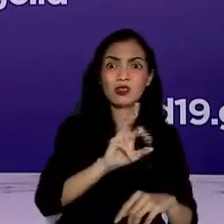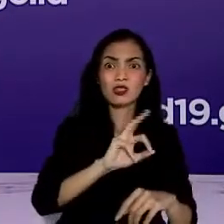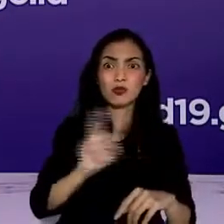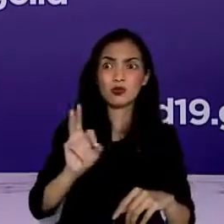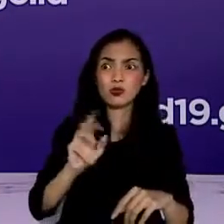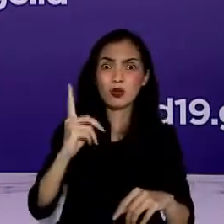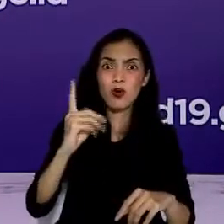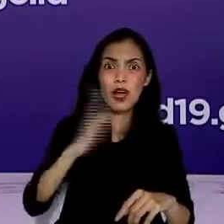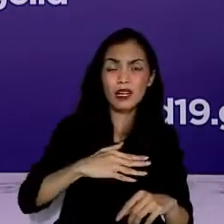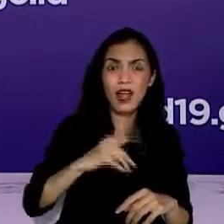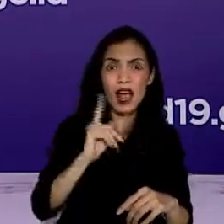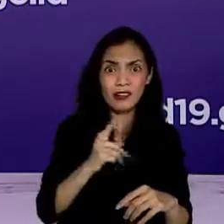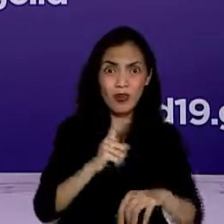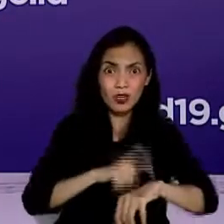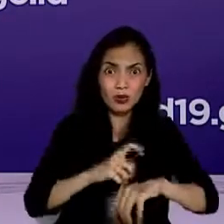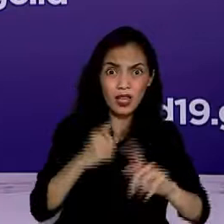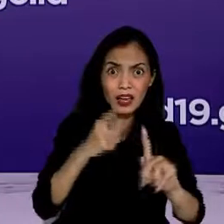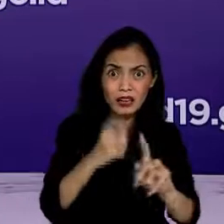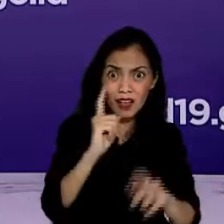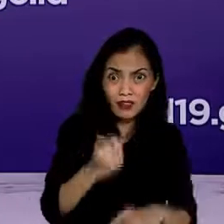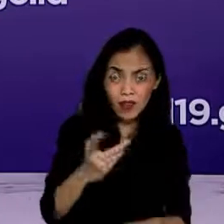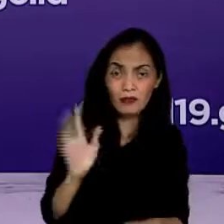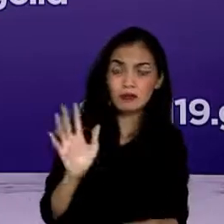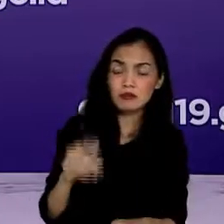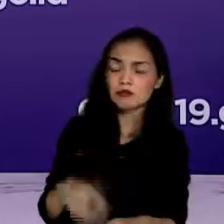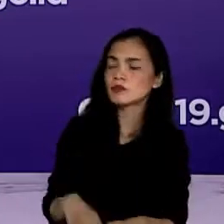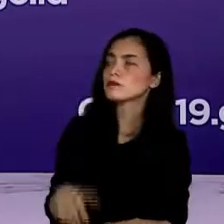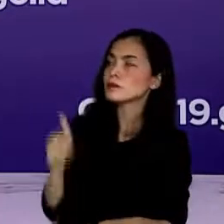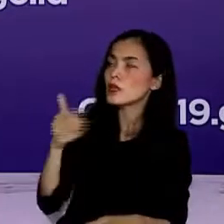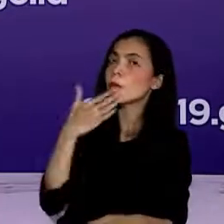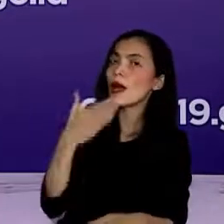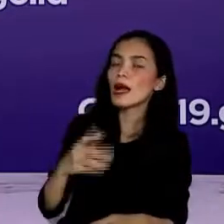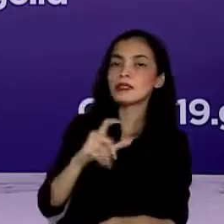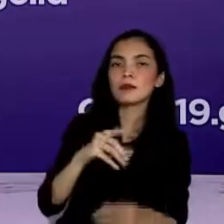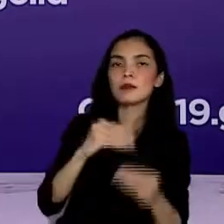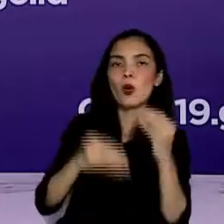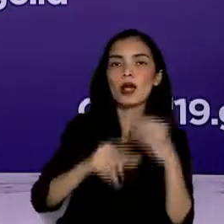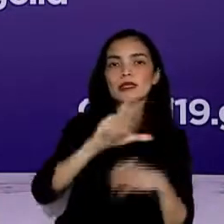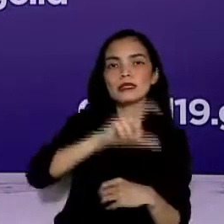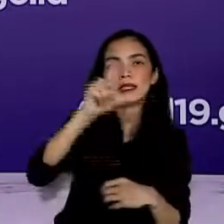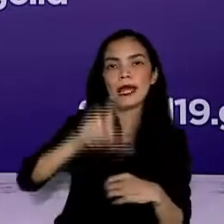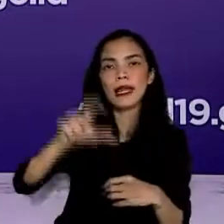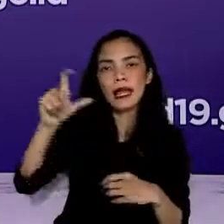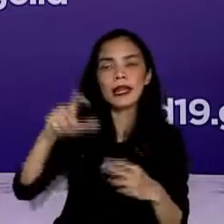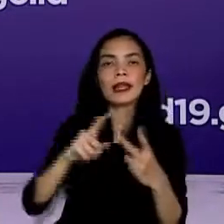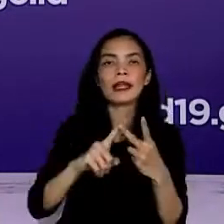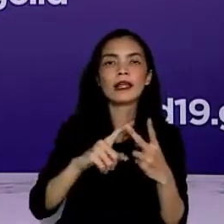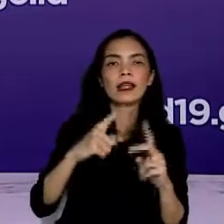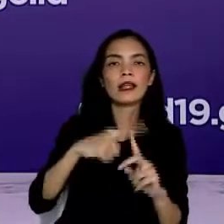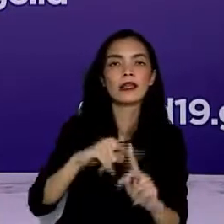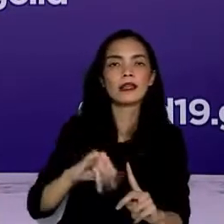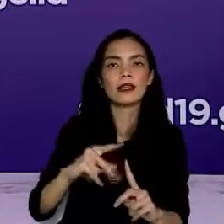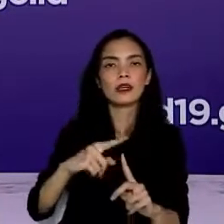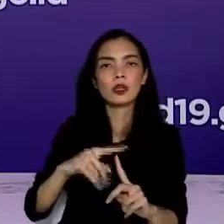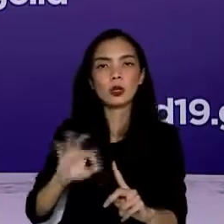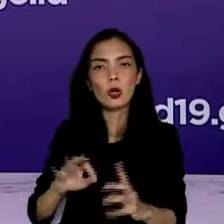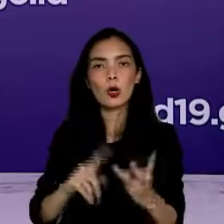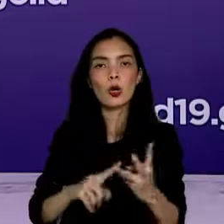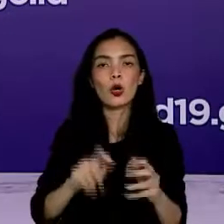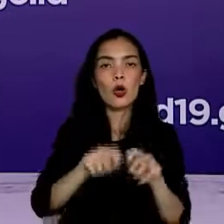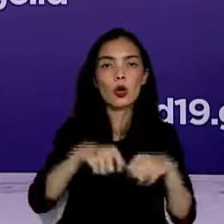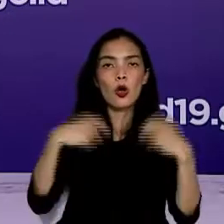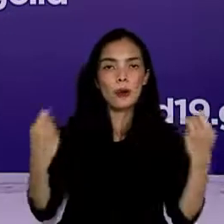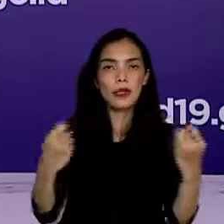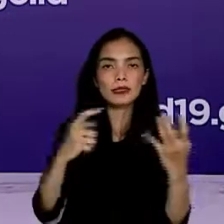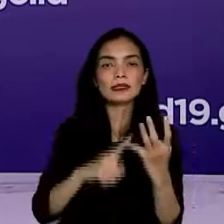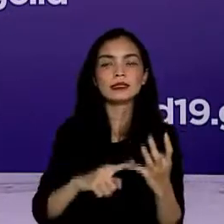orang diperiksa dalam sehari? Terima kasih pada CNN, Tirto.id, Kompas.com,